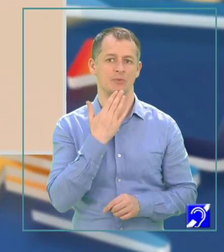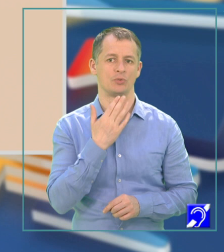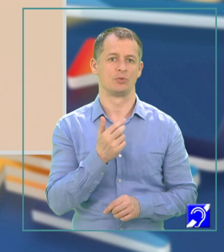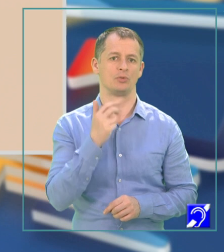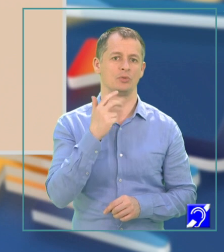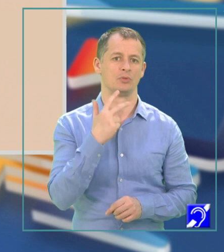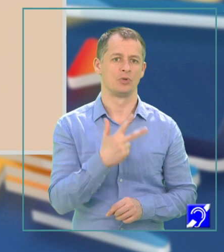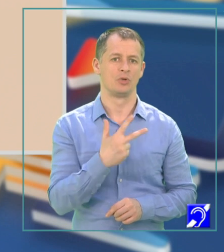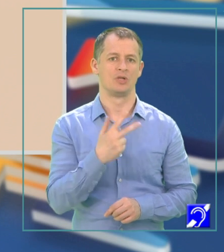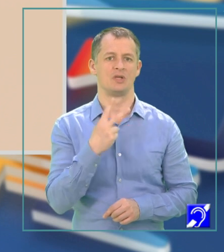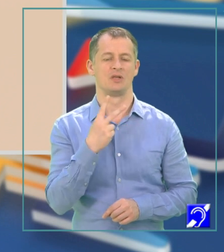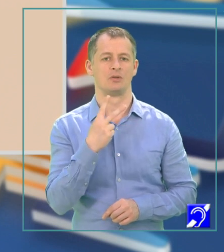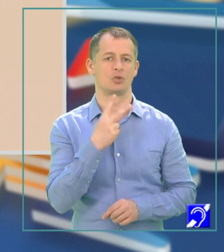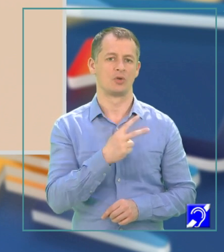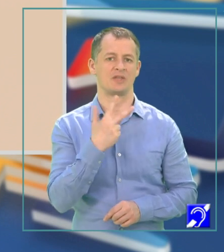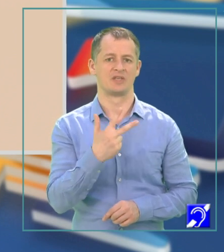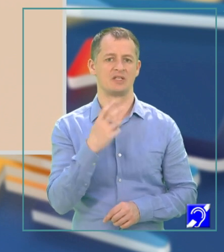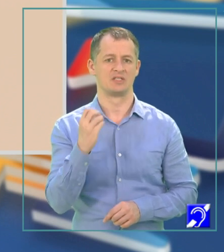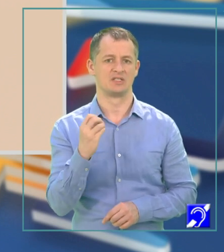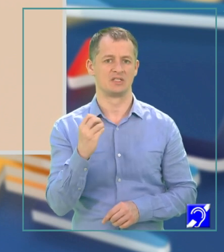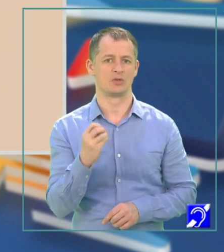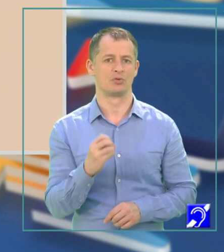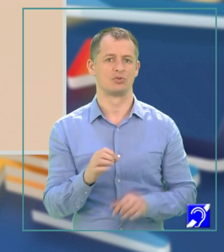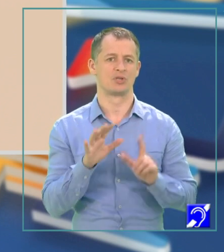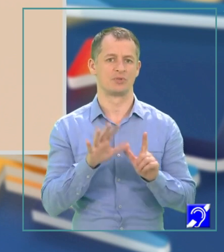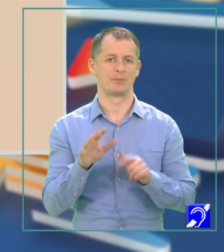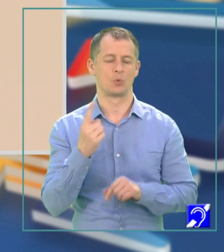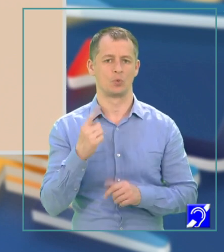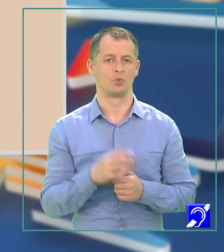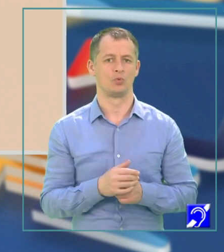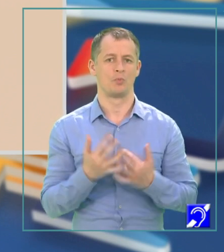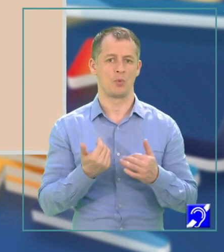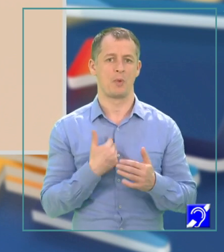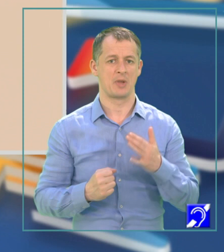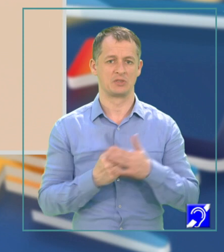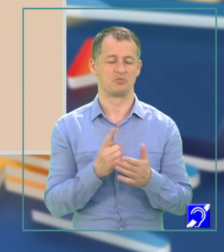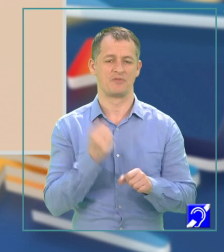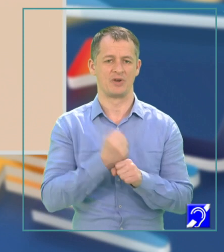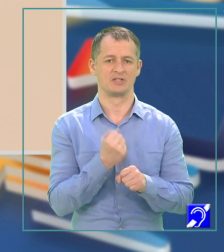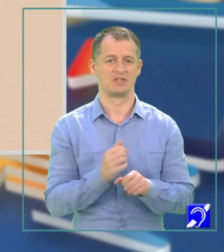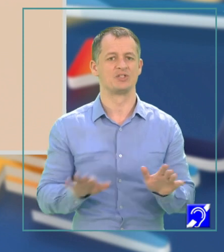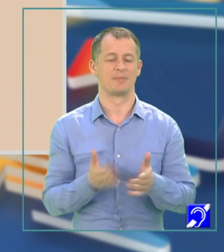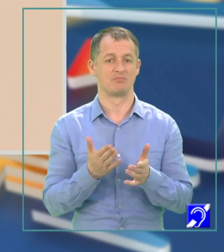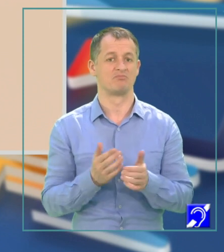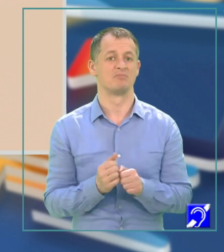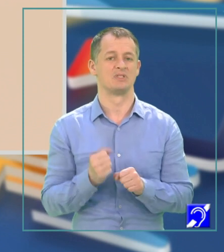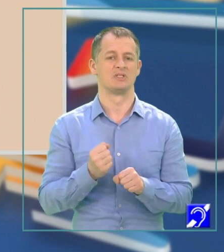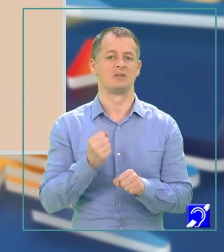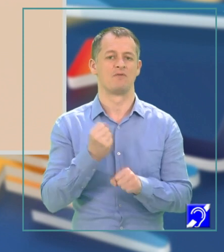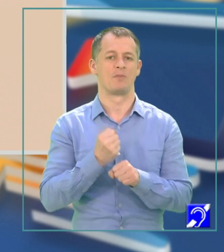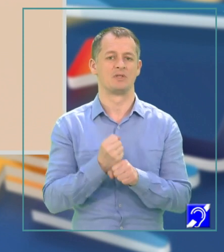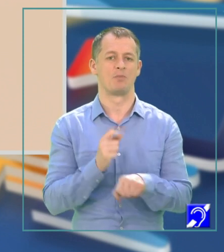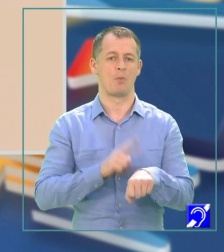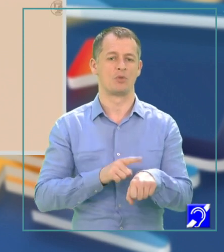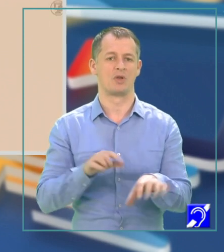pentru că cifra 9 nu există în număr, numărul meu maxim nu se formează. În schimb începe să se formeze în momentul în care